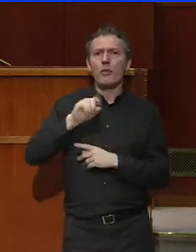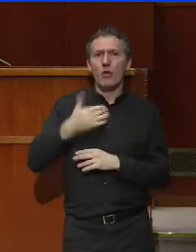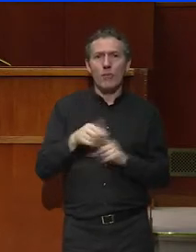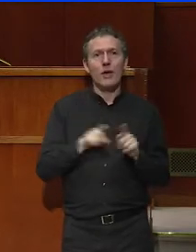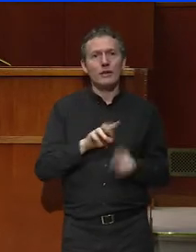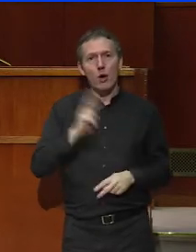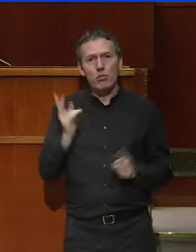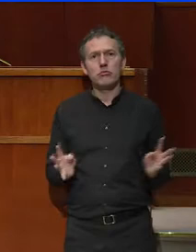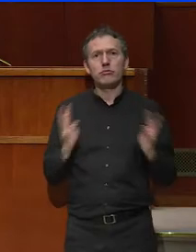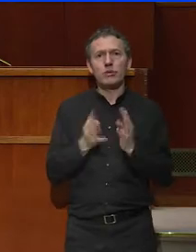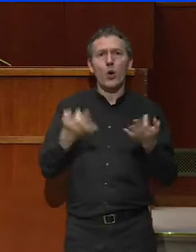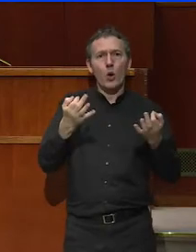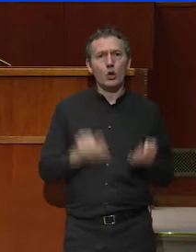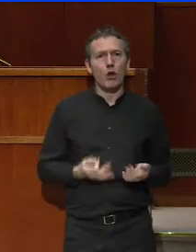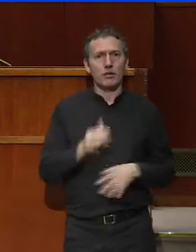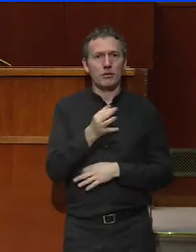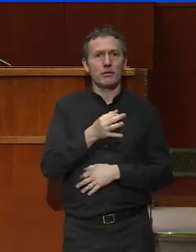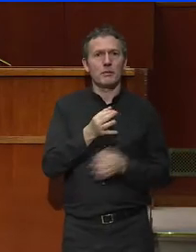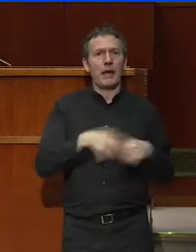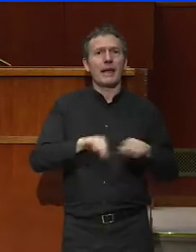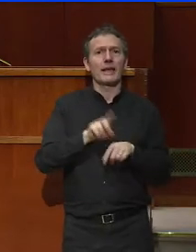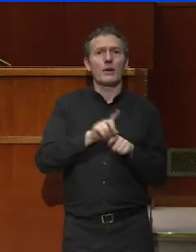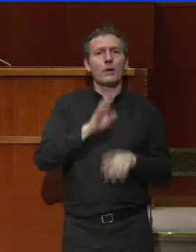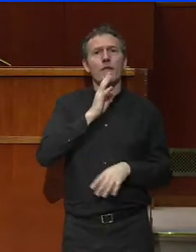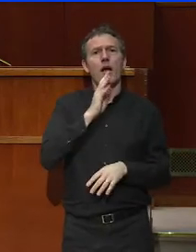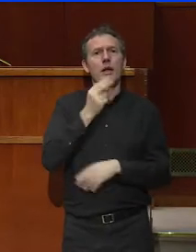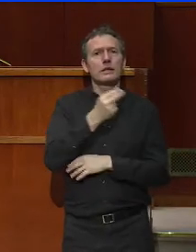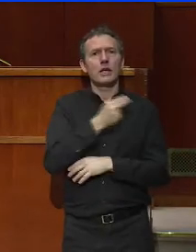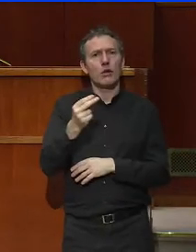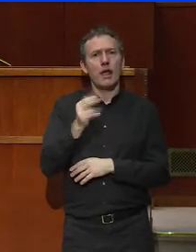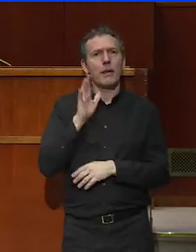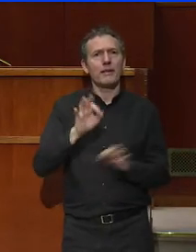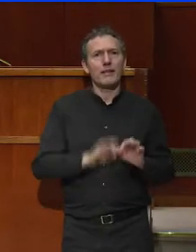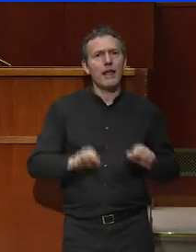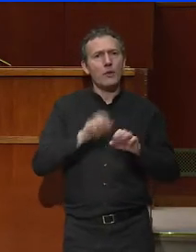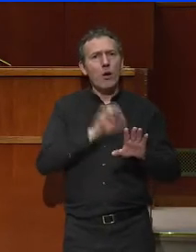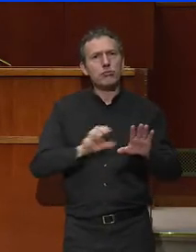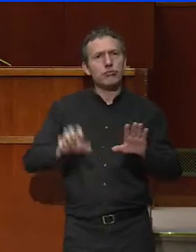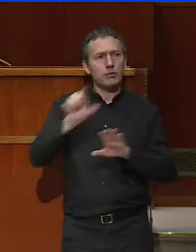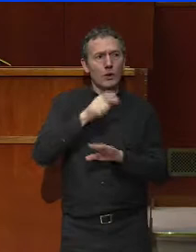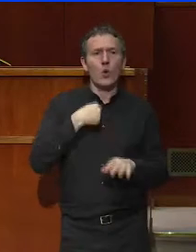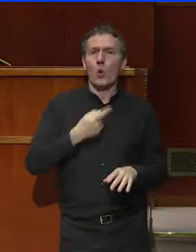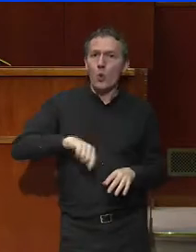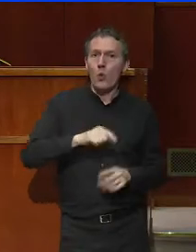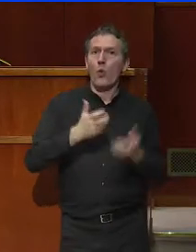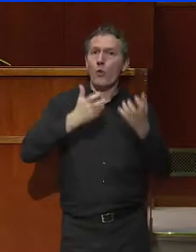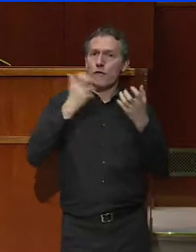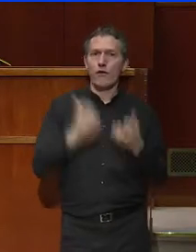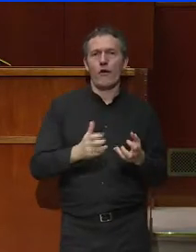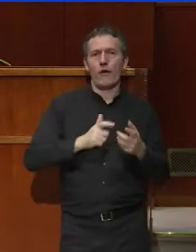généraux des comptes de la nation et de la Conférence nationale des territoires. Nous voulons discuter